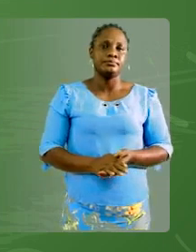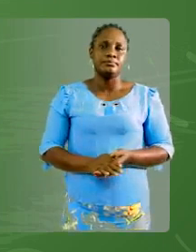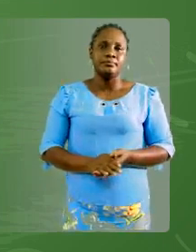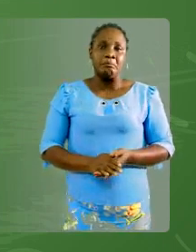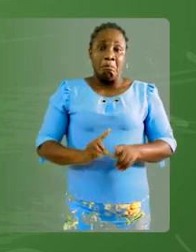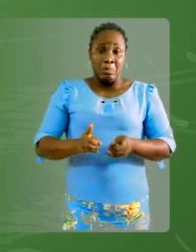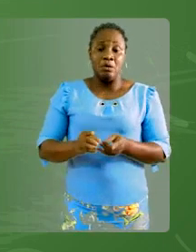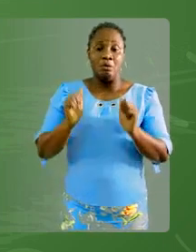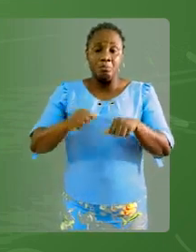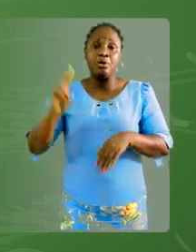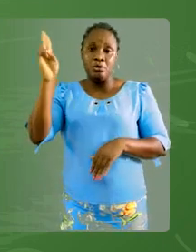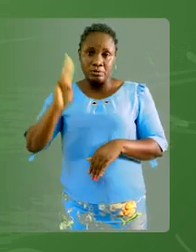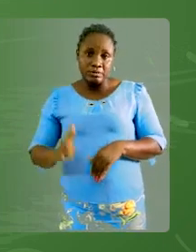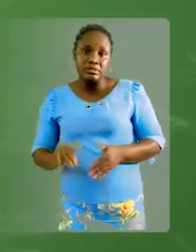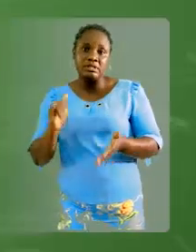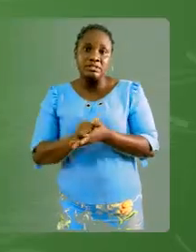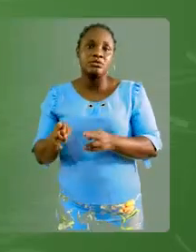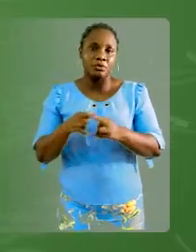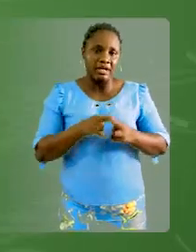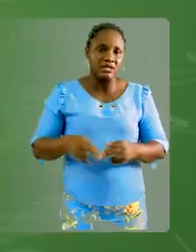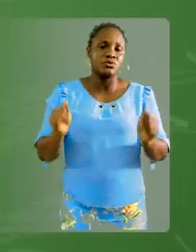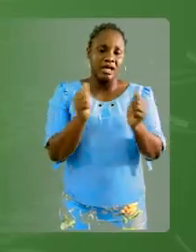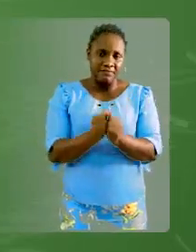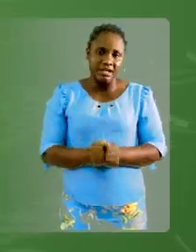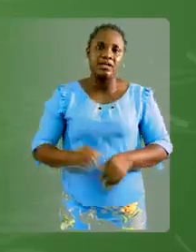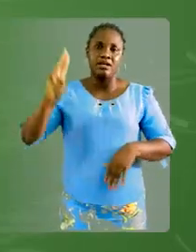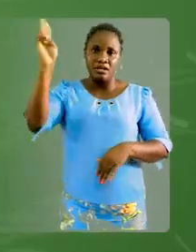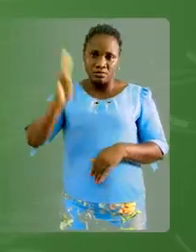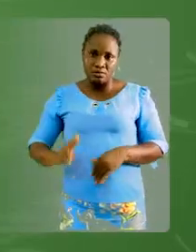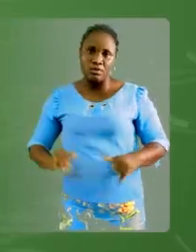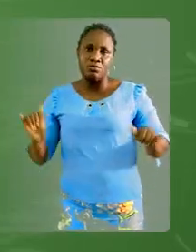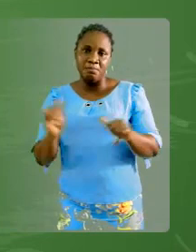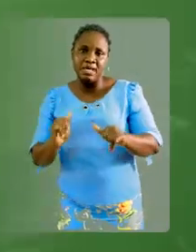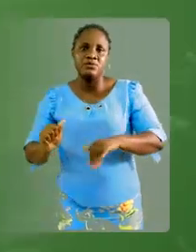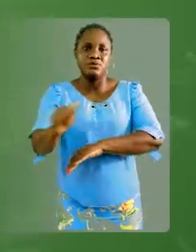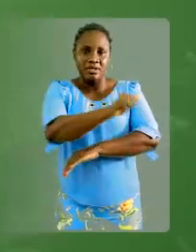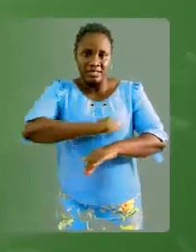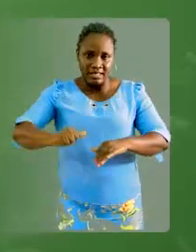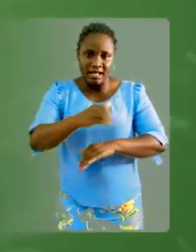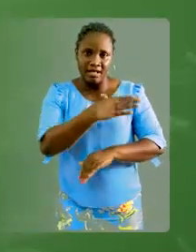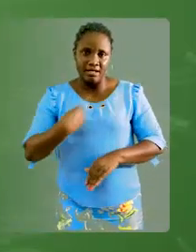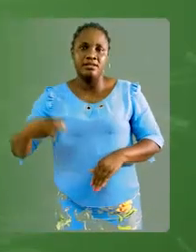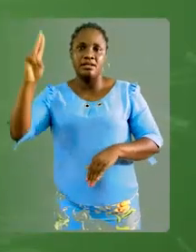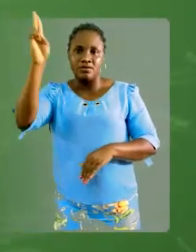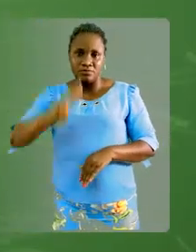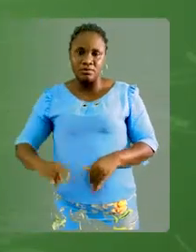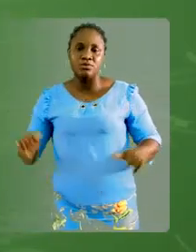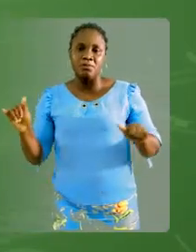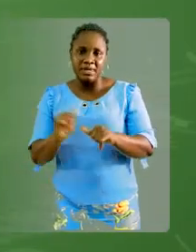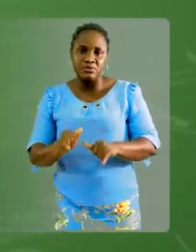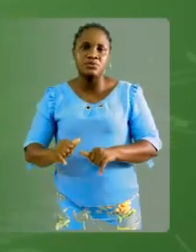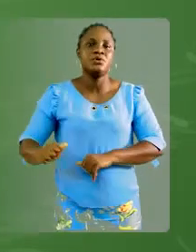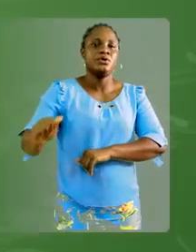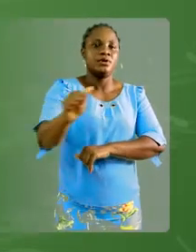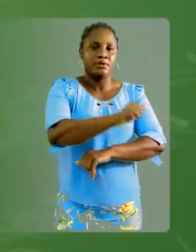étendre cette relation-là aux autres unités. C'est-à-dire les unités de mesure d'air qu connaît et les autres unités de mesure d